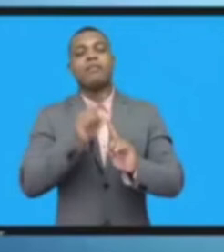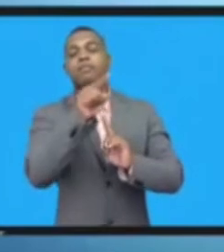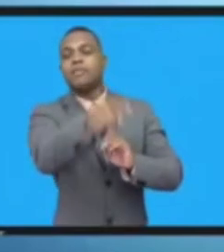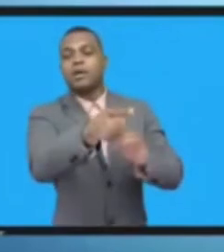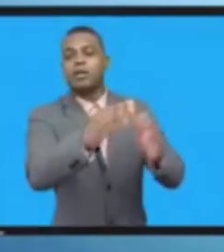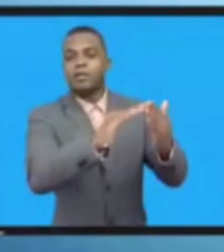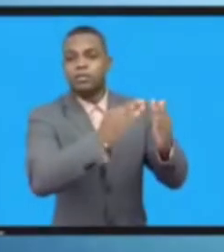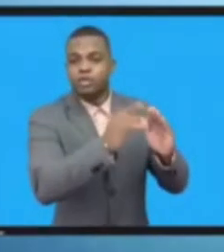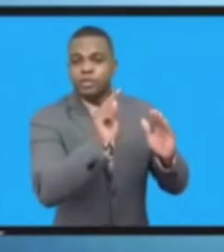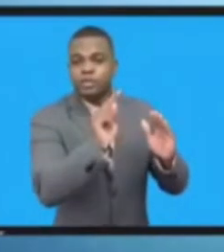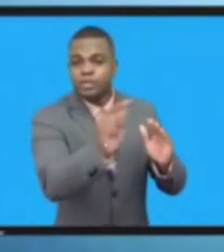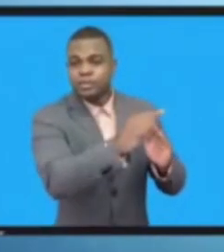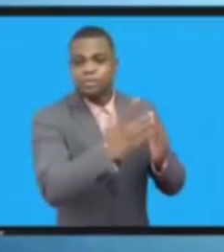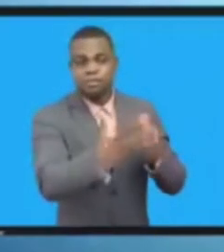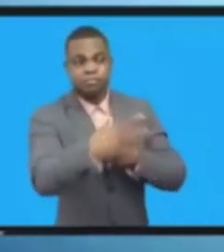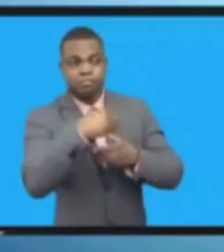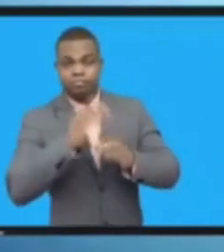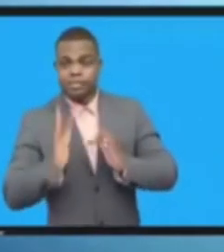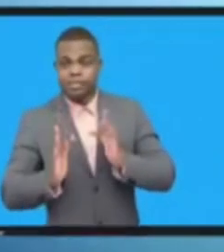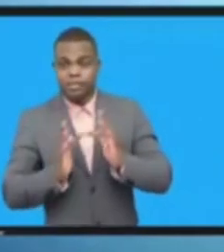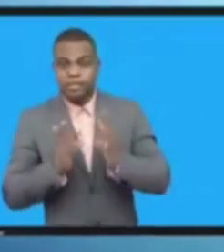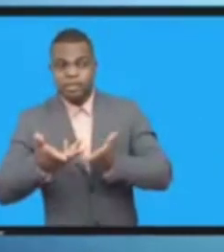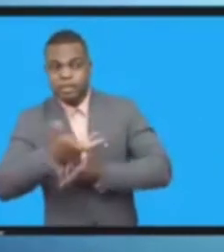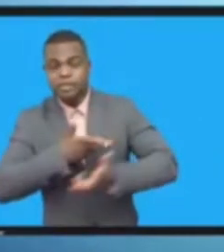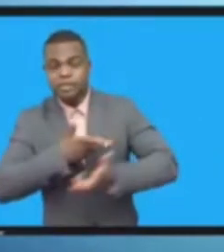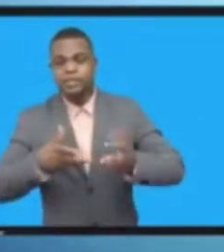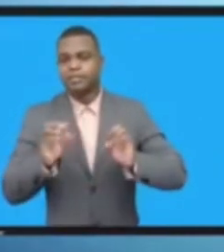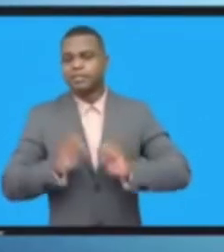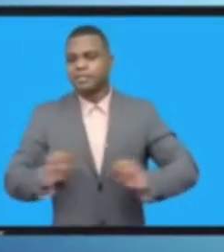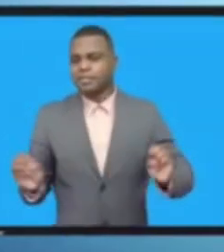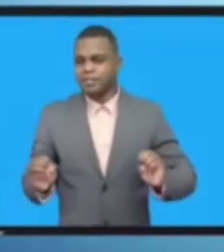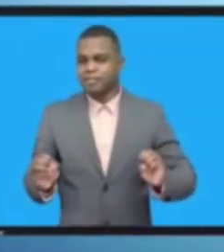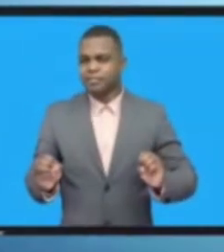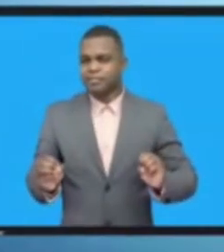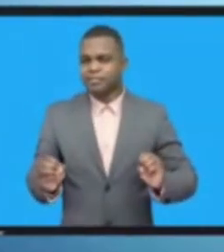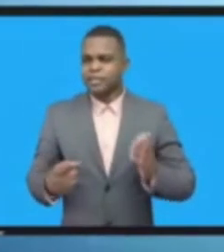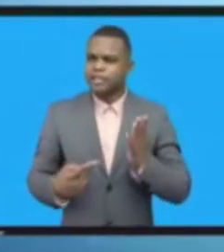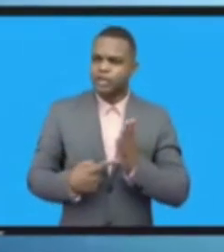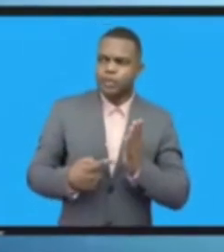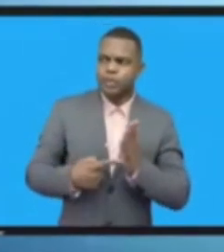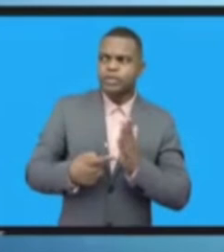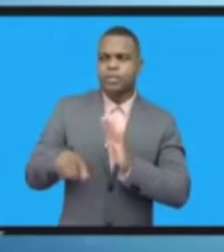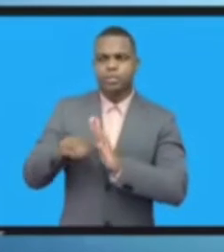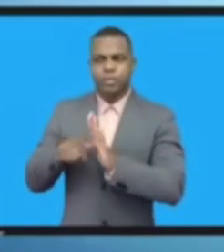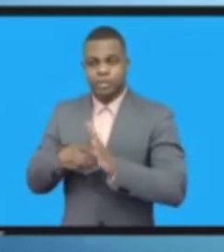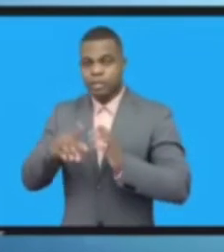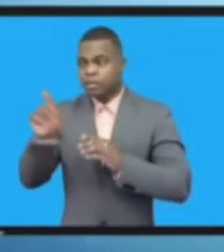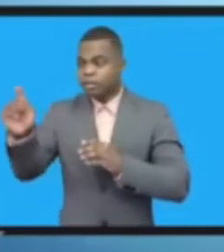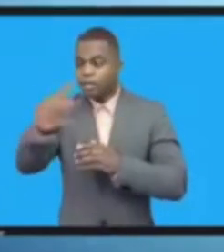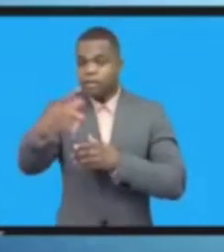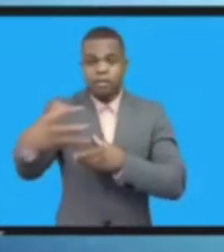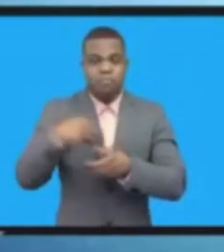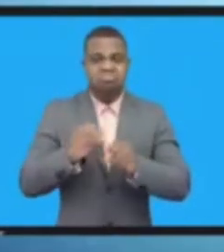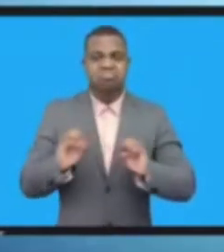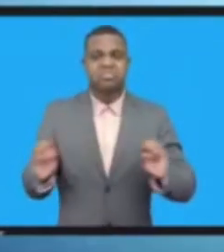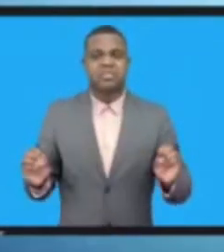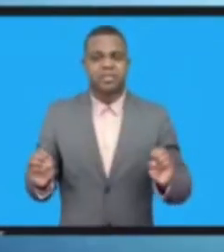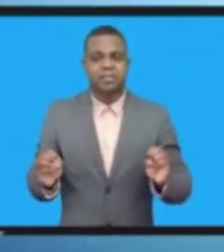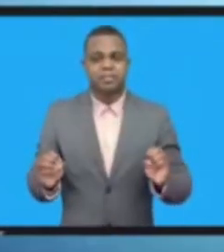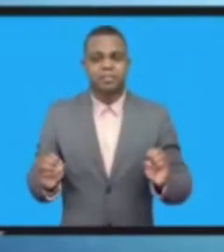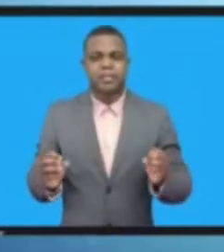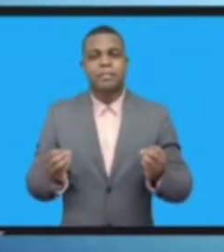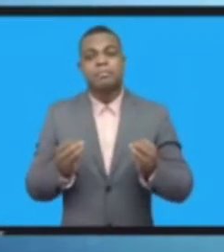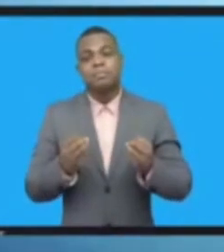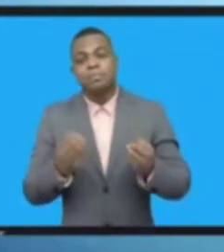بقيودا من الفقر والبطالة وغيرها من الأفات أو من أشكال تهميش الاقتصادي